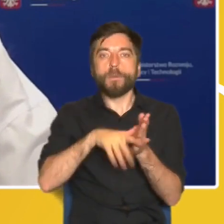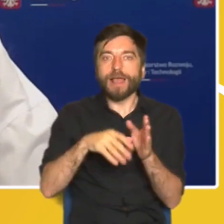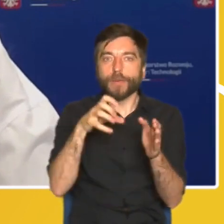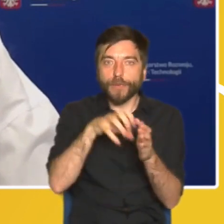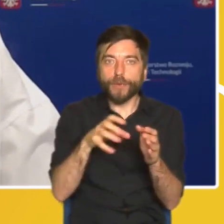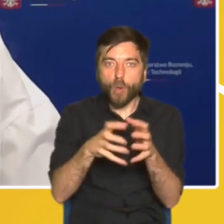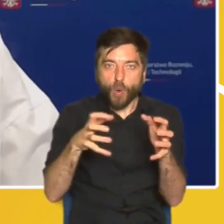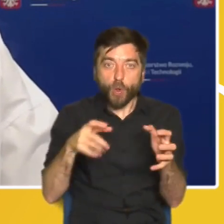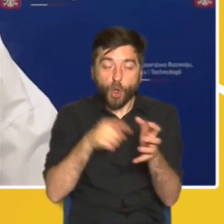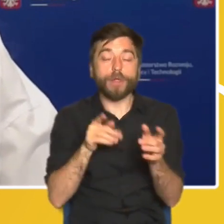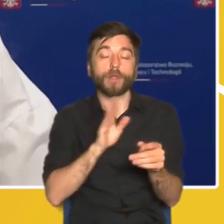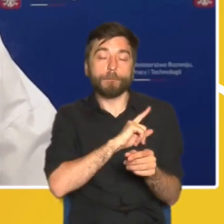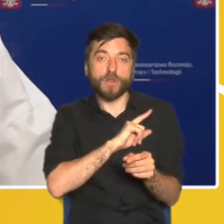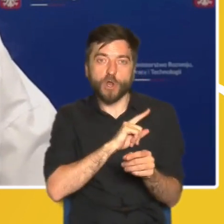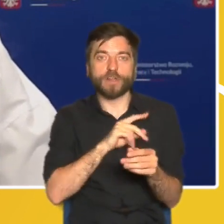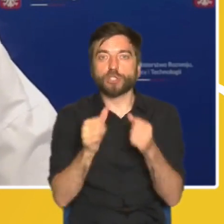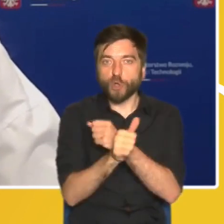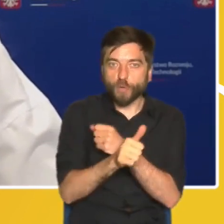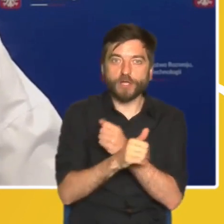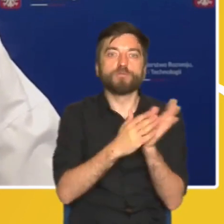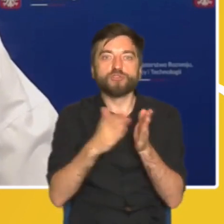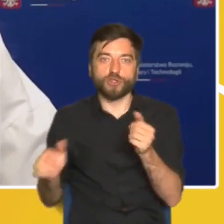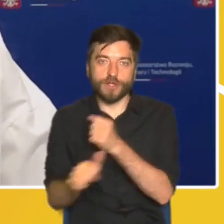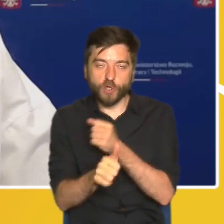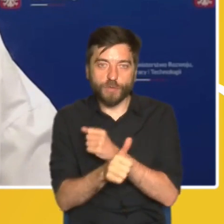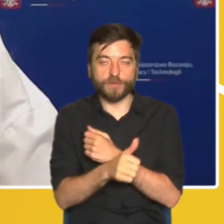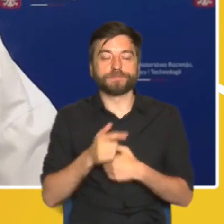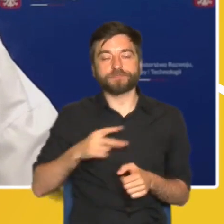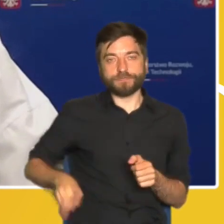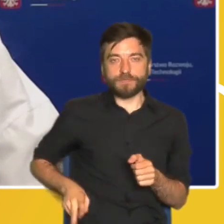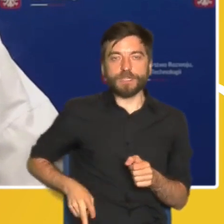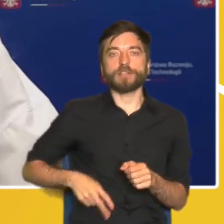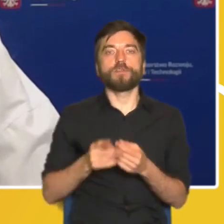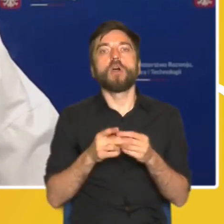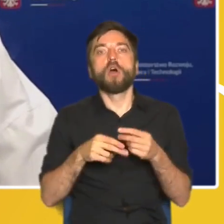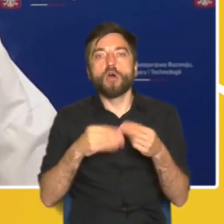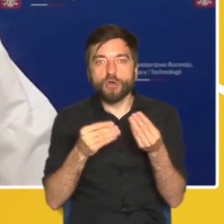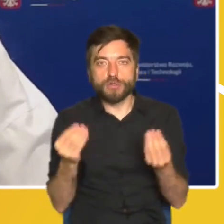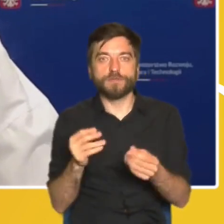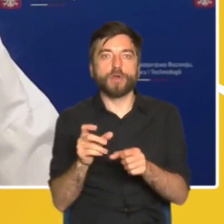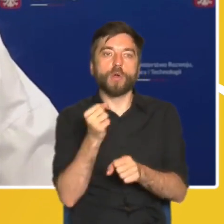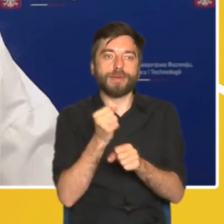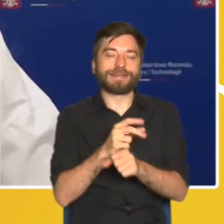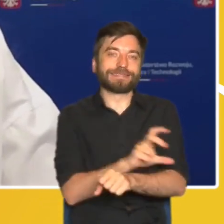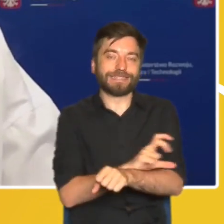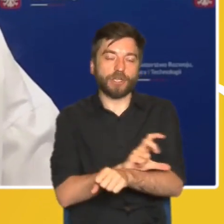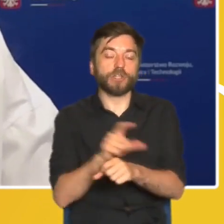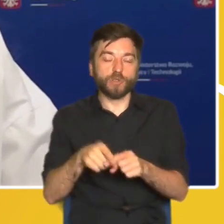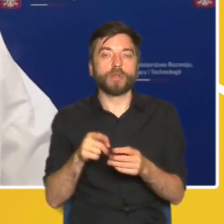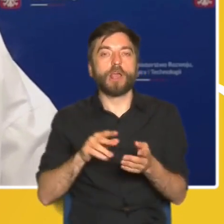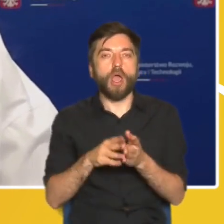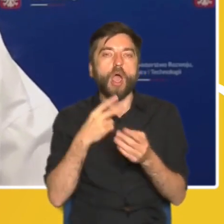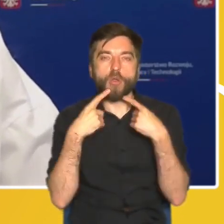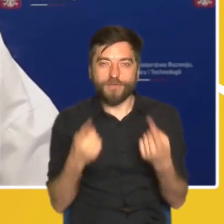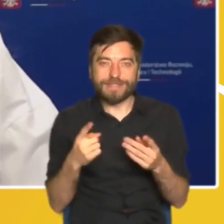dokumentów. W swoich wszystkich działaniach jako Resort Rozwoju Pracy i Technologii odpowiedzialny za dział budownictwo, planowanie